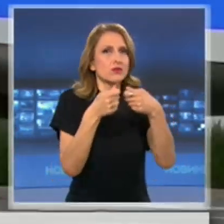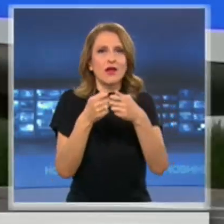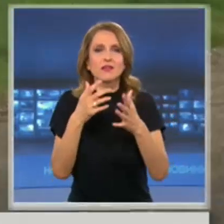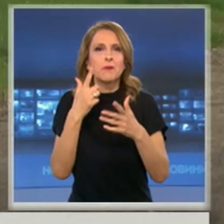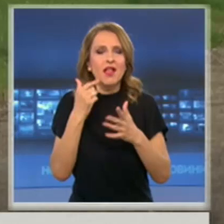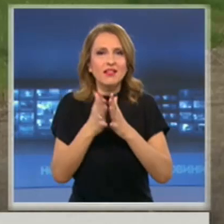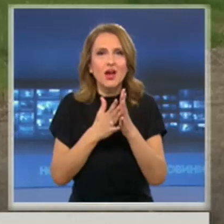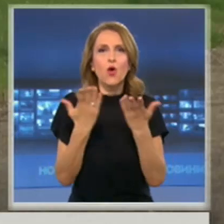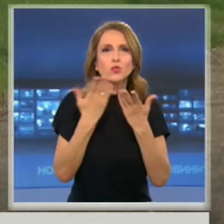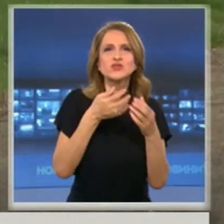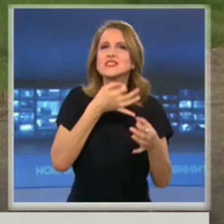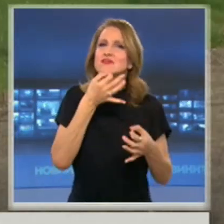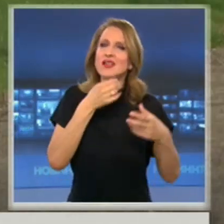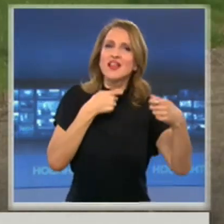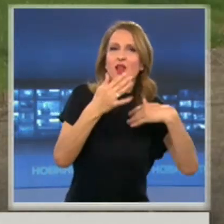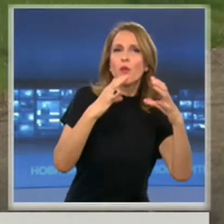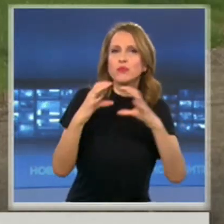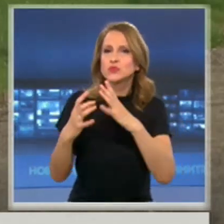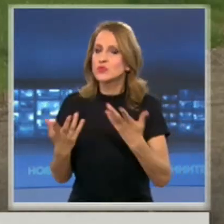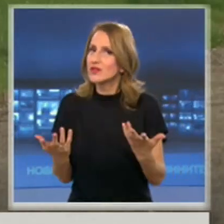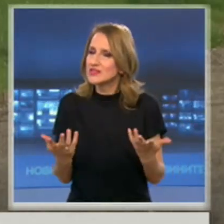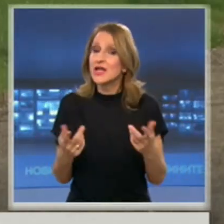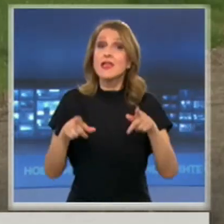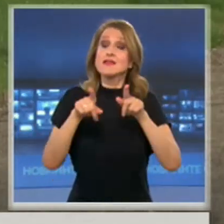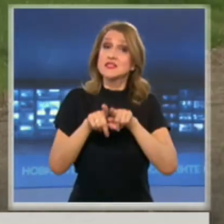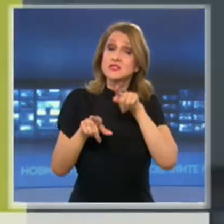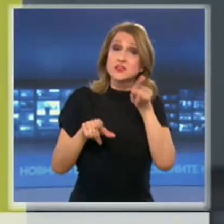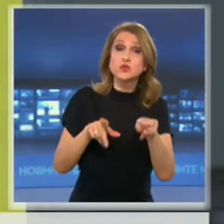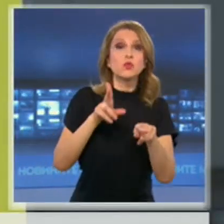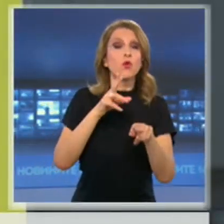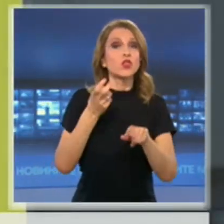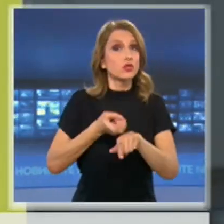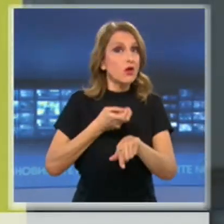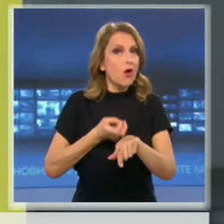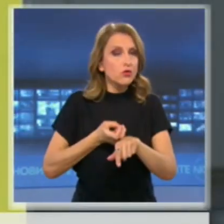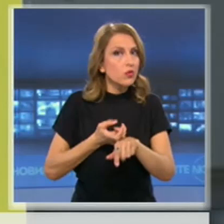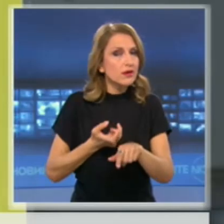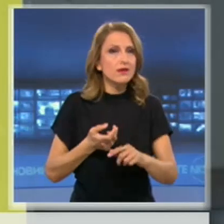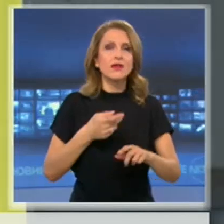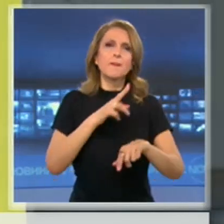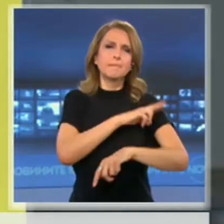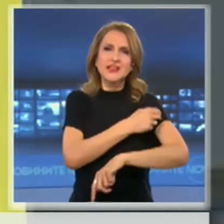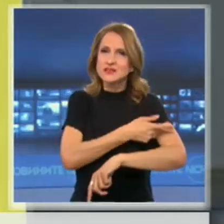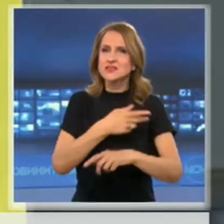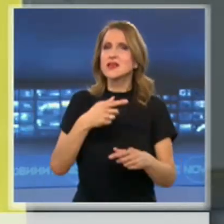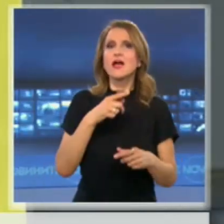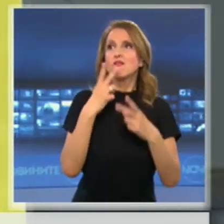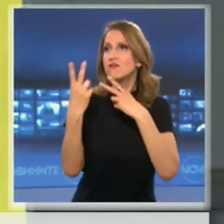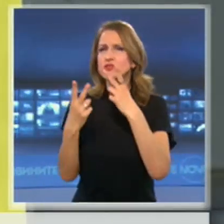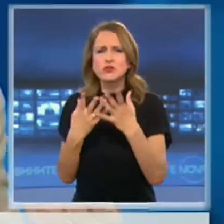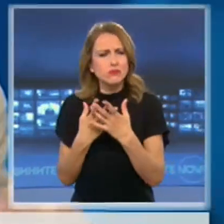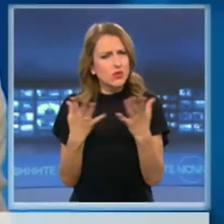също така и здравните работници, които стават свидетели на това как хиляди хора се заразяват и умират от новия коронавирус.